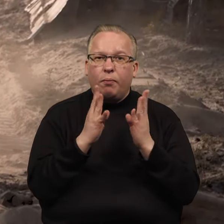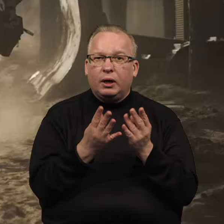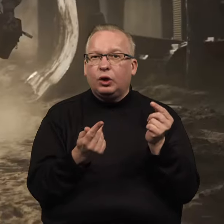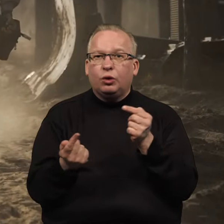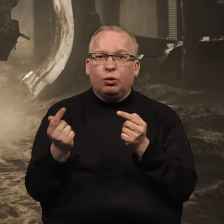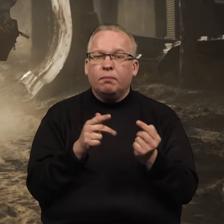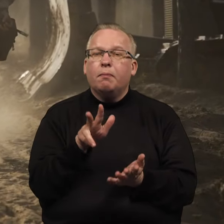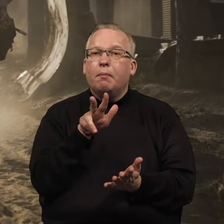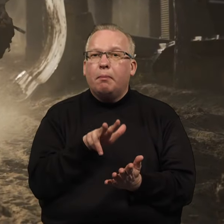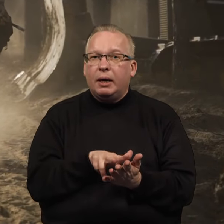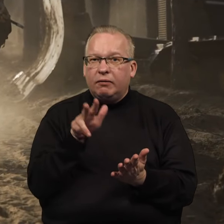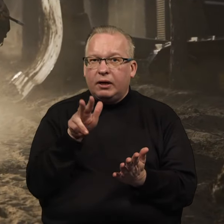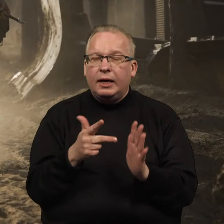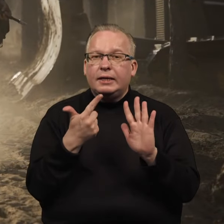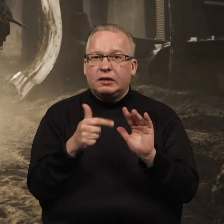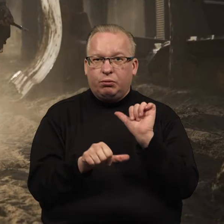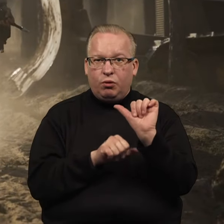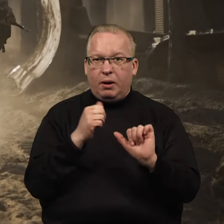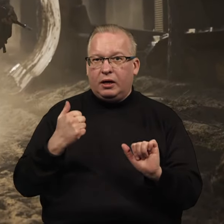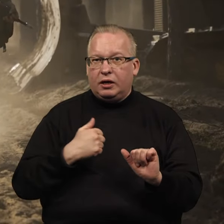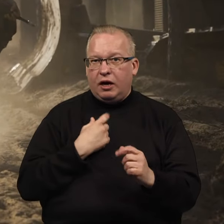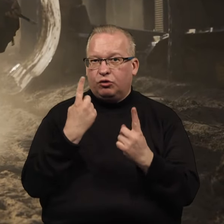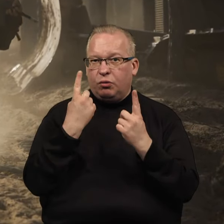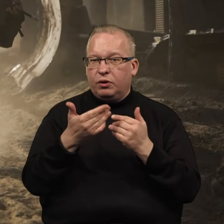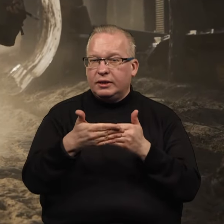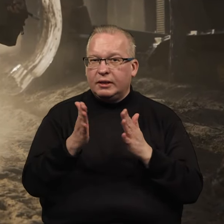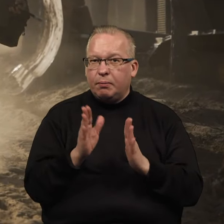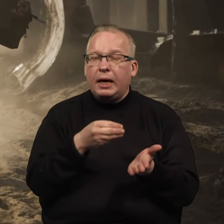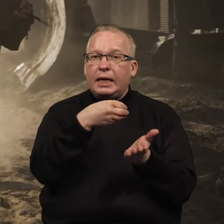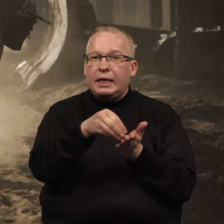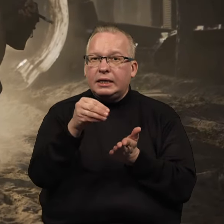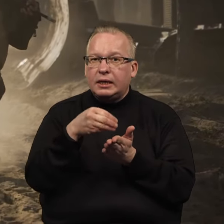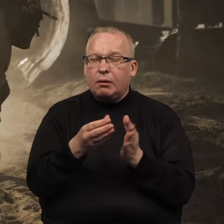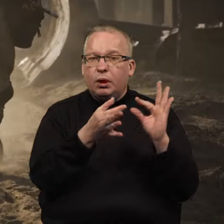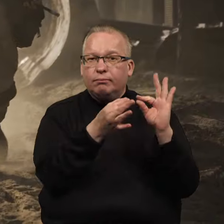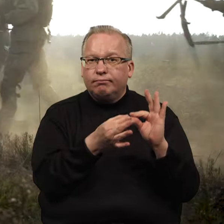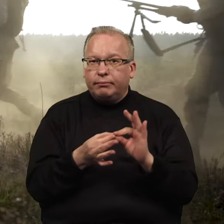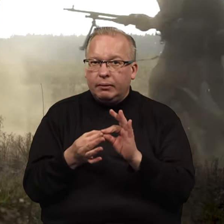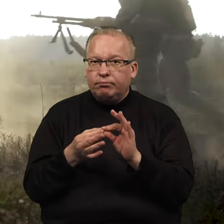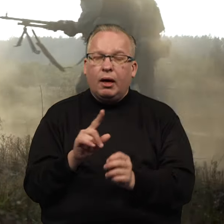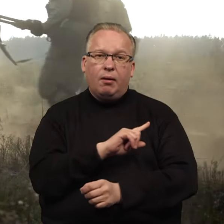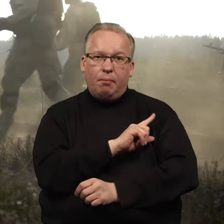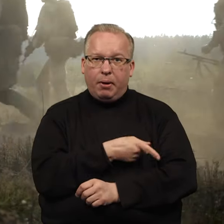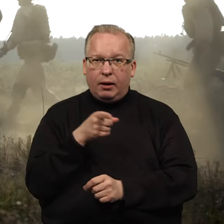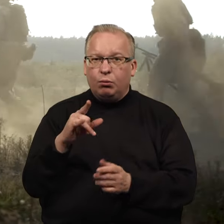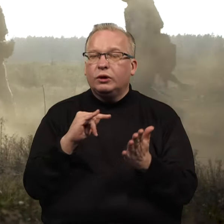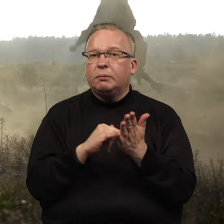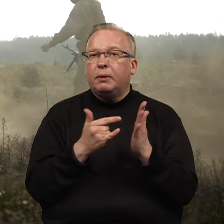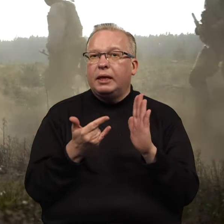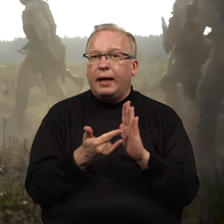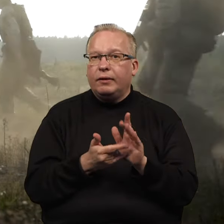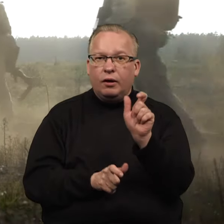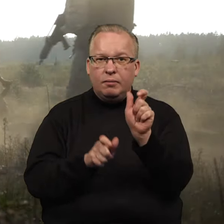bei patvirtinti septyniarių metų krašto apsaugos sistemos įsigijimų, susietų, su pajėgumais, planą ir